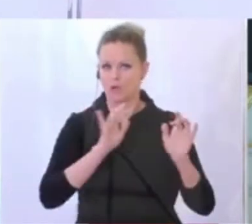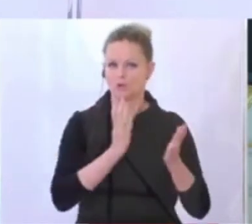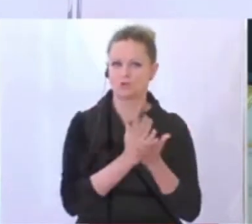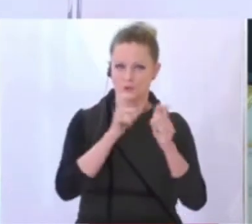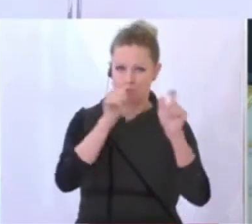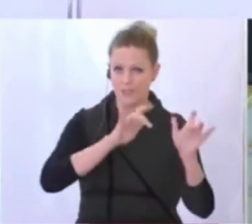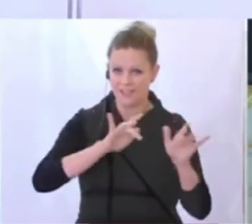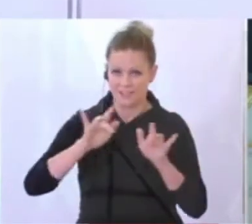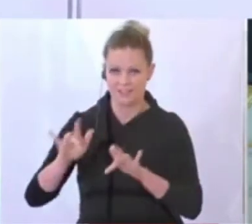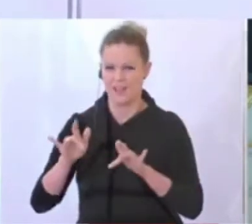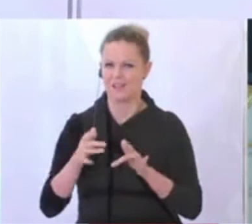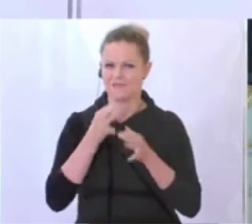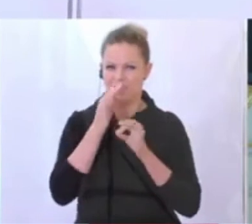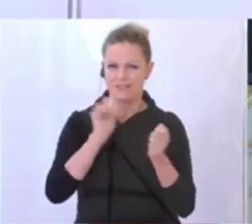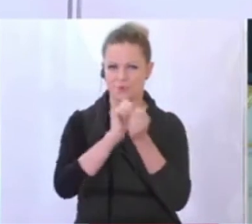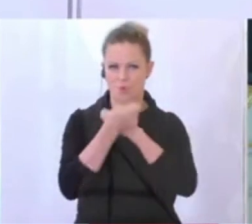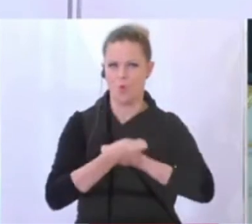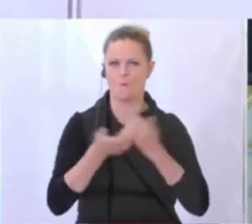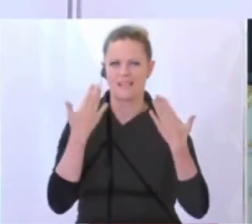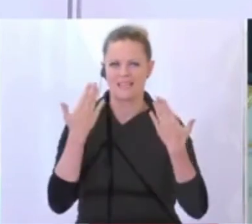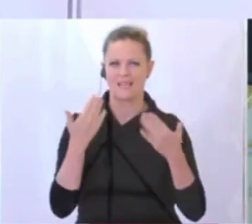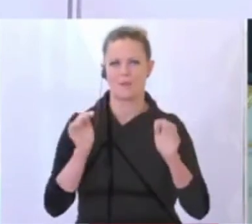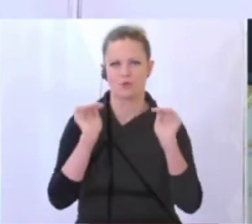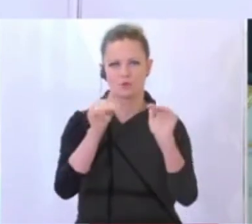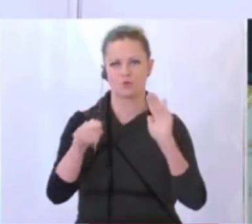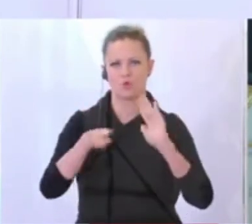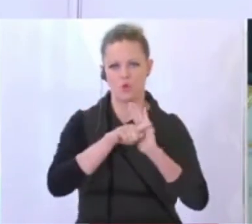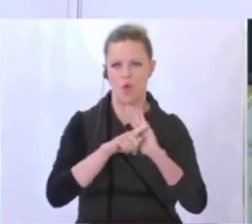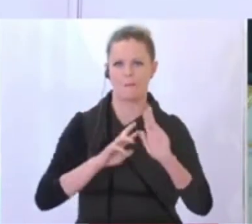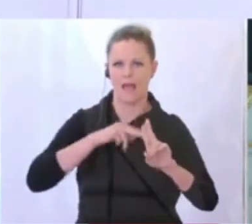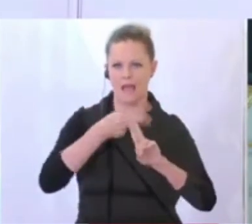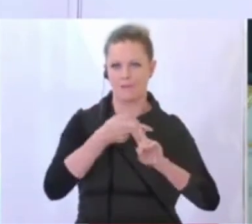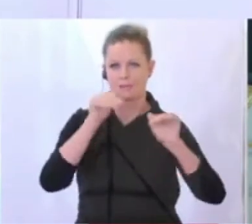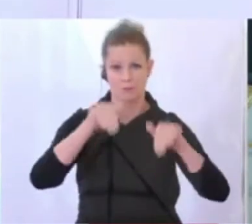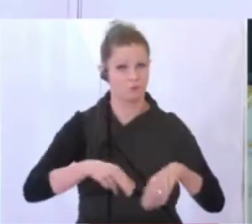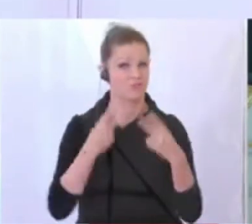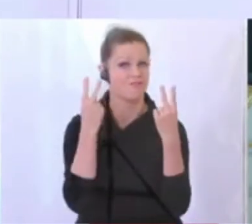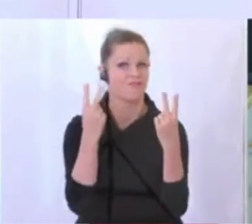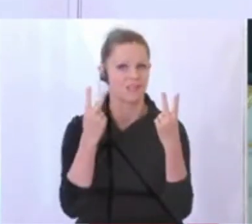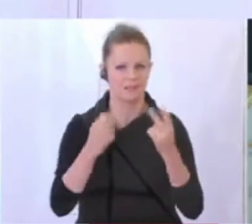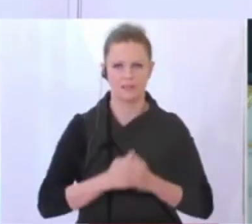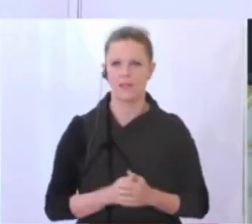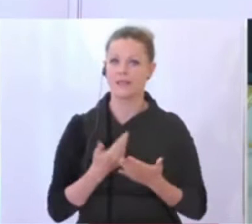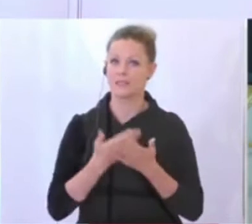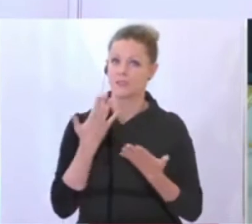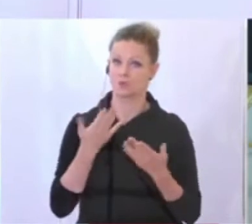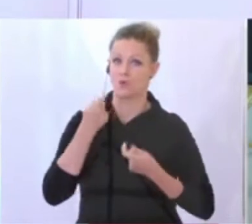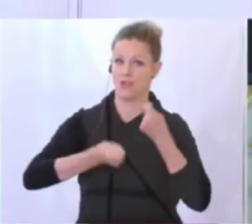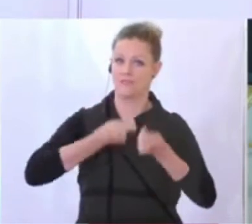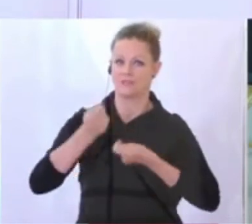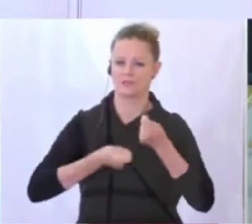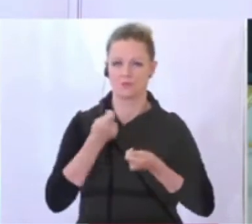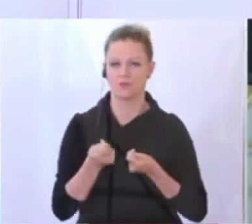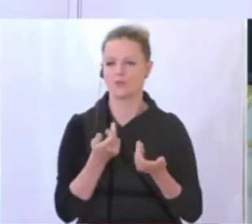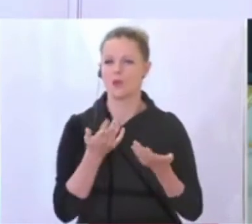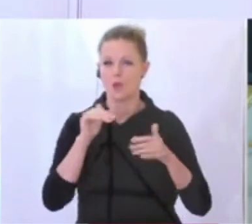besseren Klimaschutznormen. Auch das ist wichtig. Und bei diesen Investitionen haben wir auf